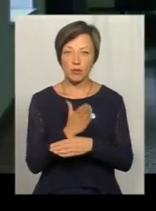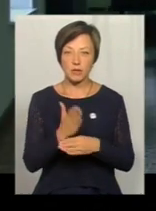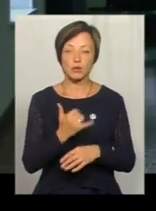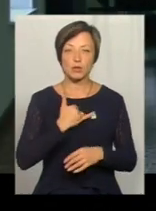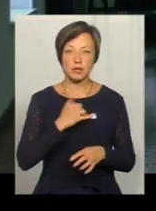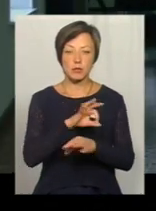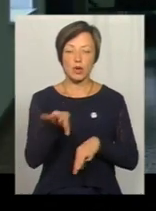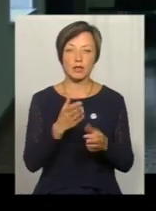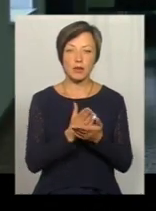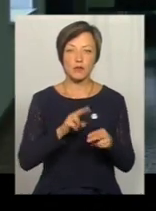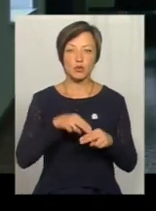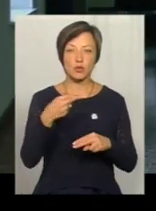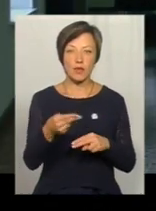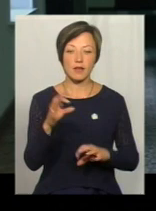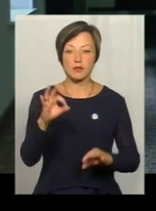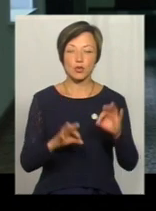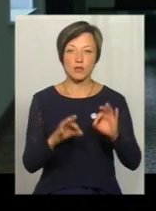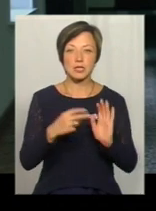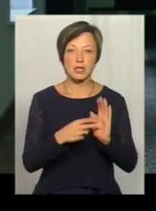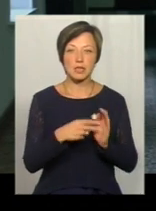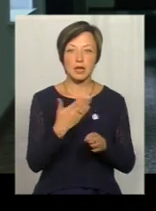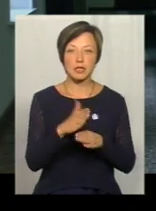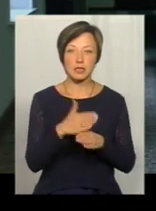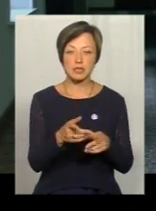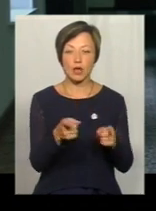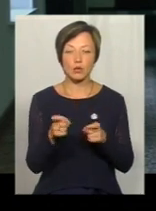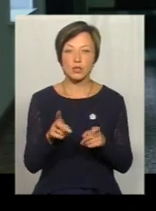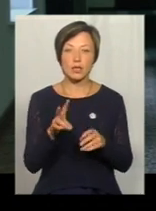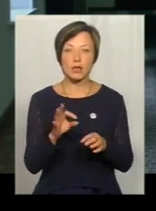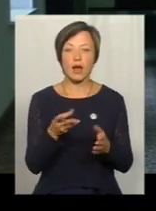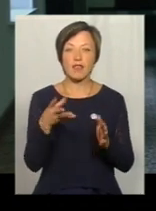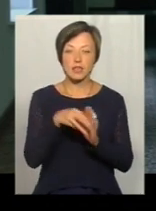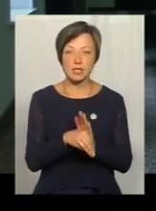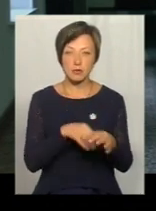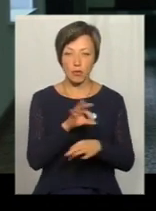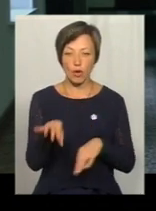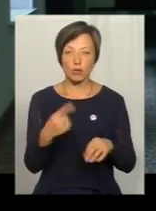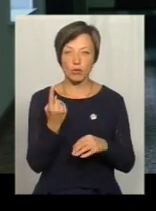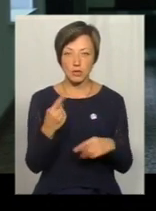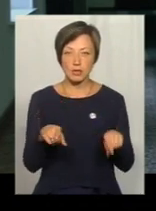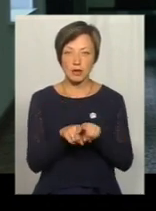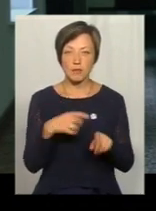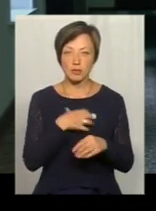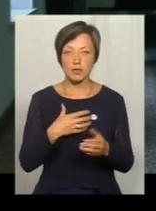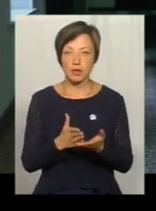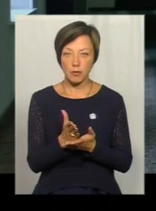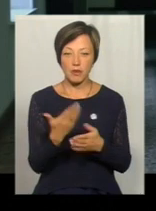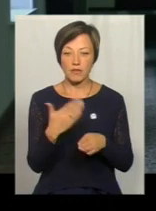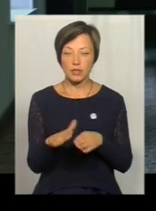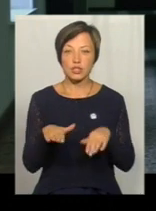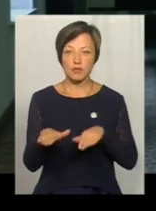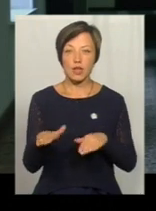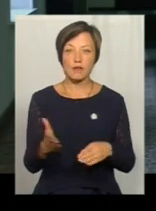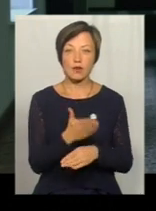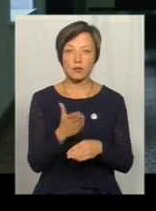проєктів є відшкодування відсоткових ставок за кредитами, залученими на інвестиційні проєкти. Одним з пріоритетних напрямків якраз виділено швейне